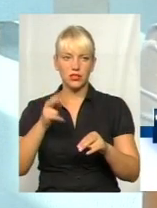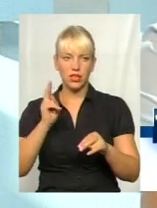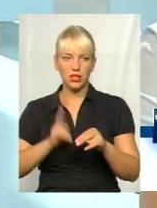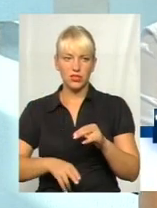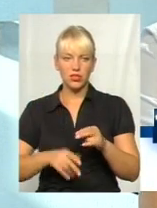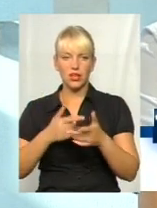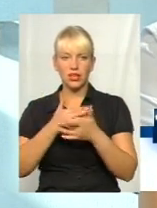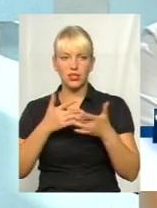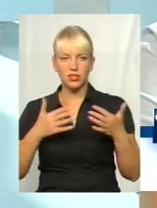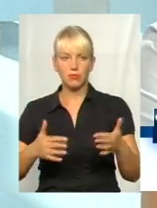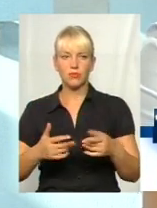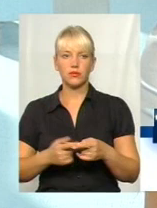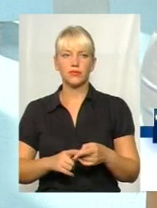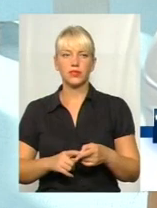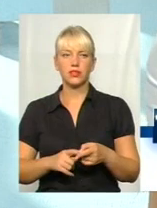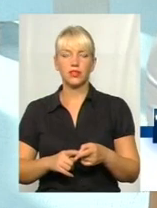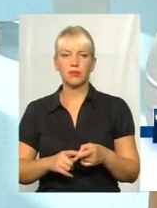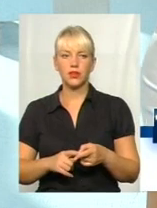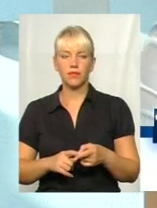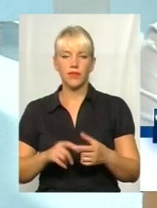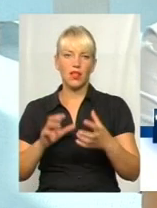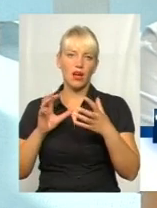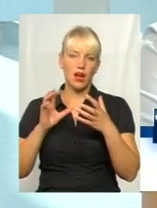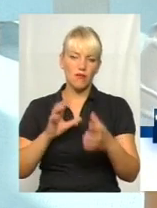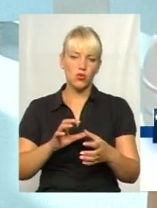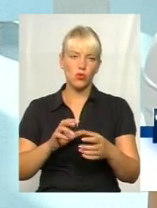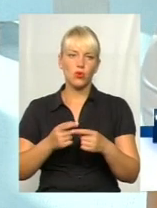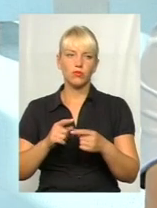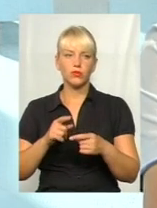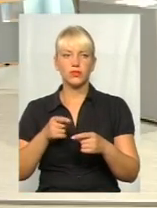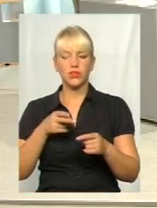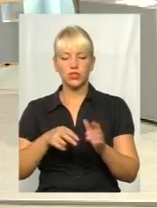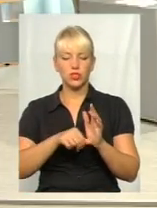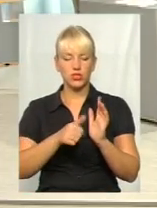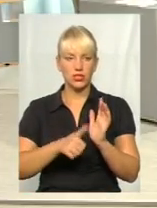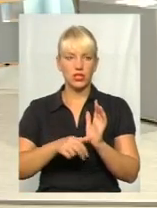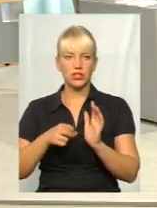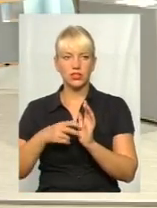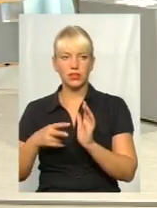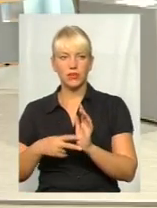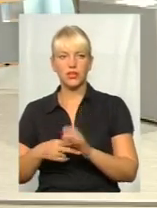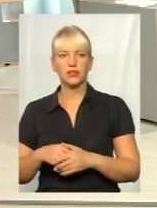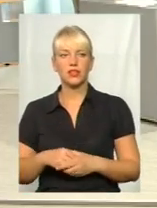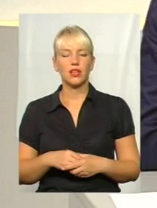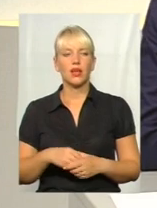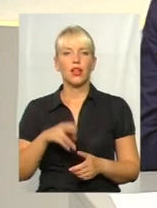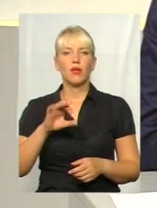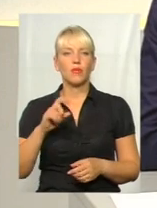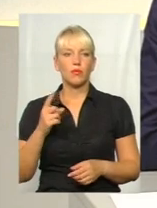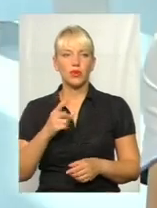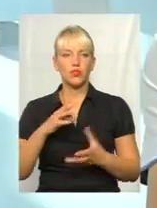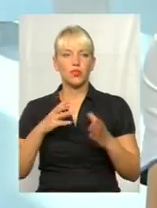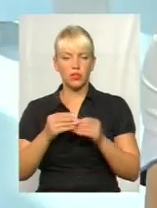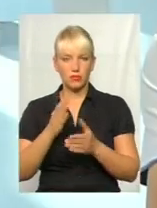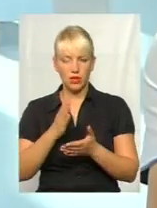різноманітними операціями. Автобус 2017, автобус 2018. Перші результати ми вже маємо?